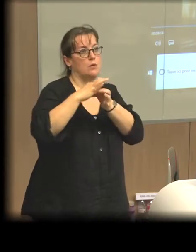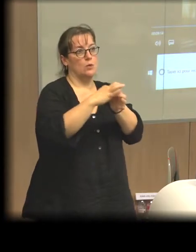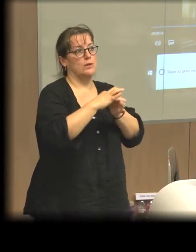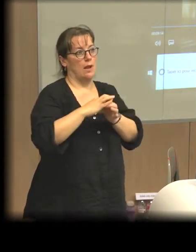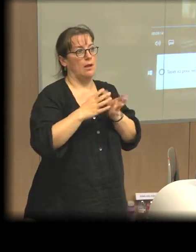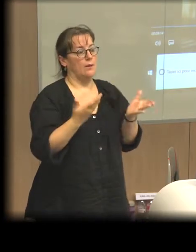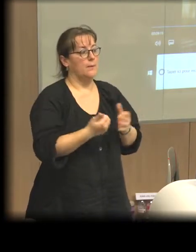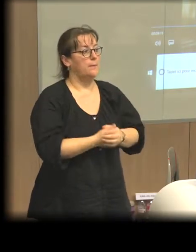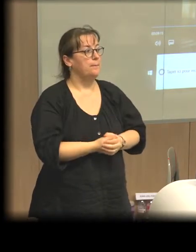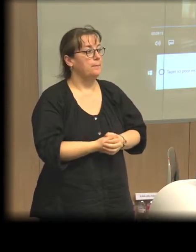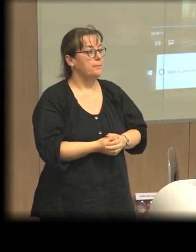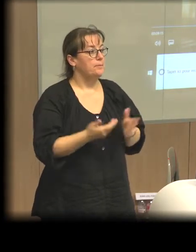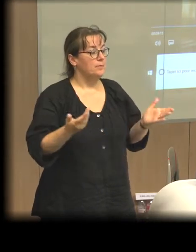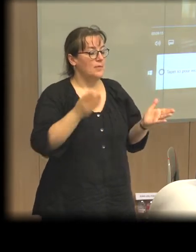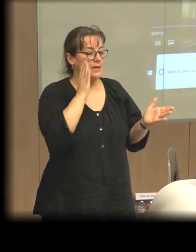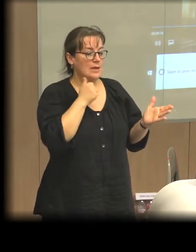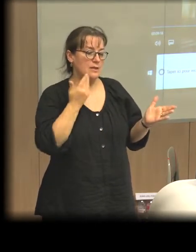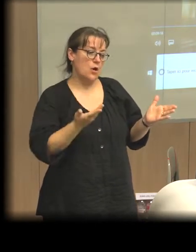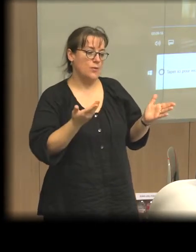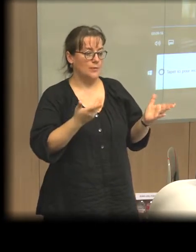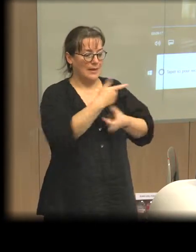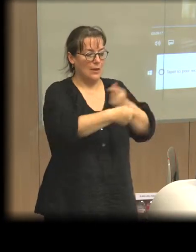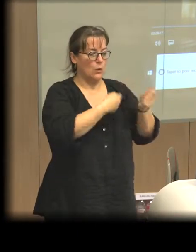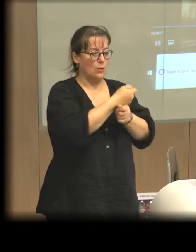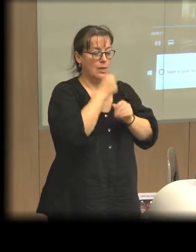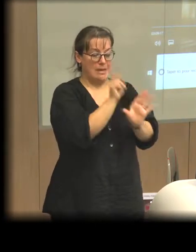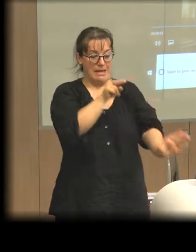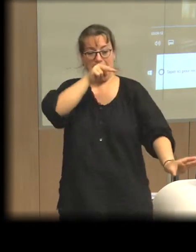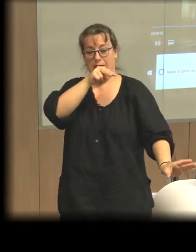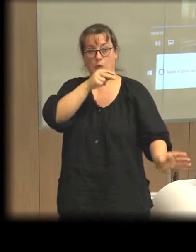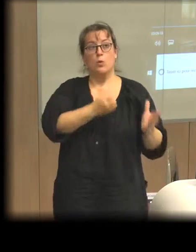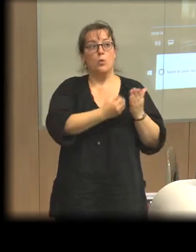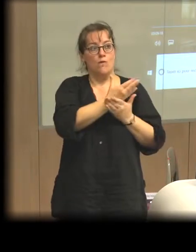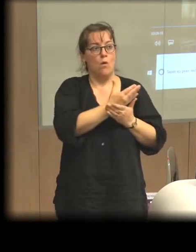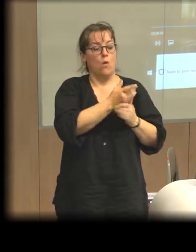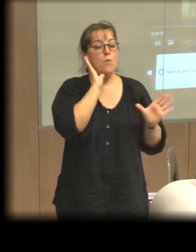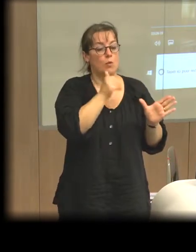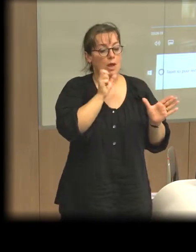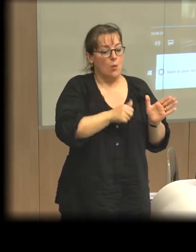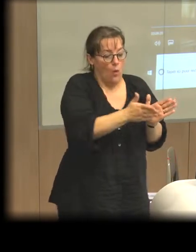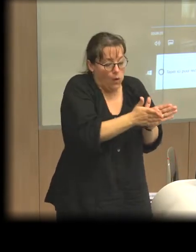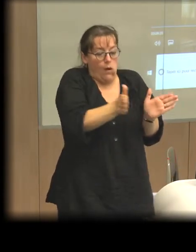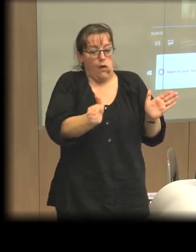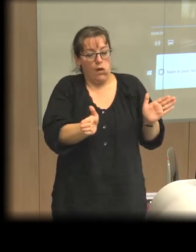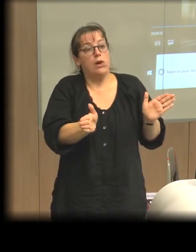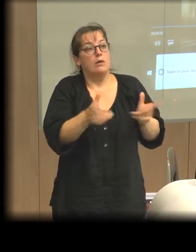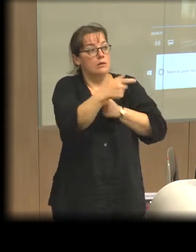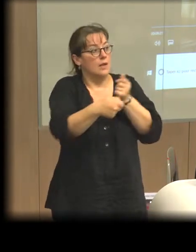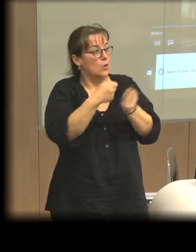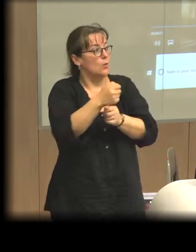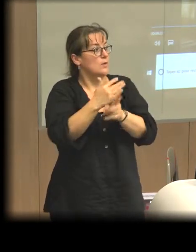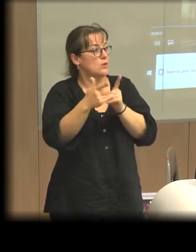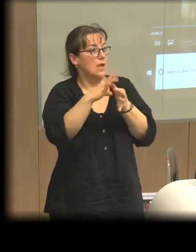penser l'économie. Et l'économie sociale et solidaire sert à étendre finalement les formes légitimes d